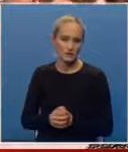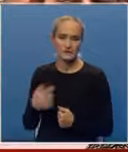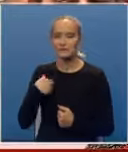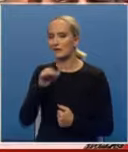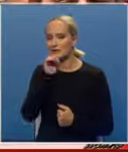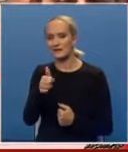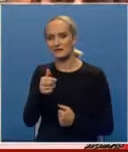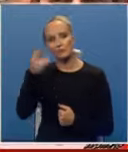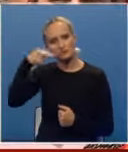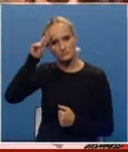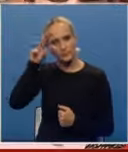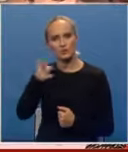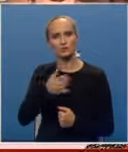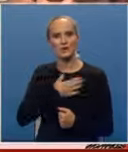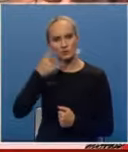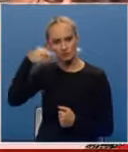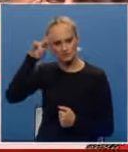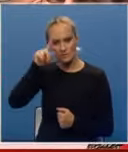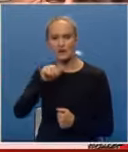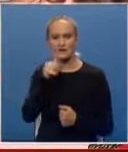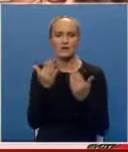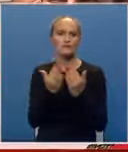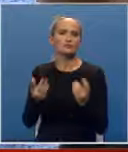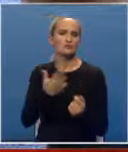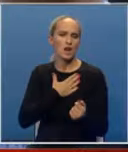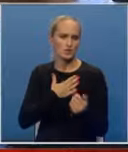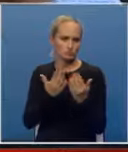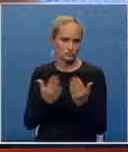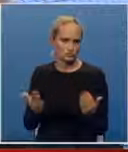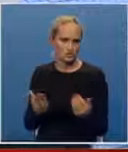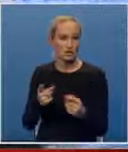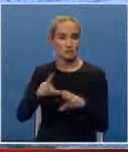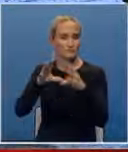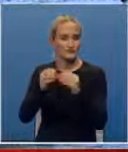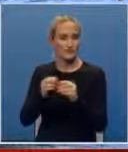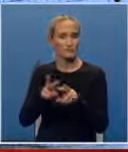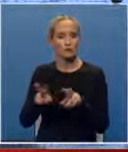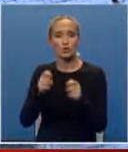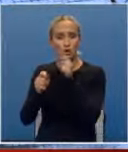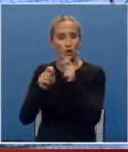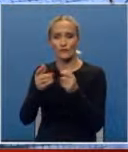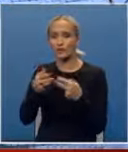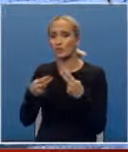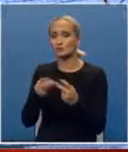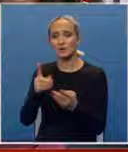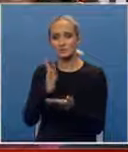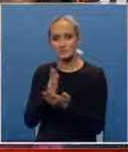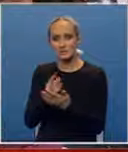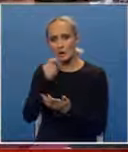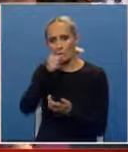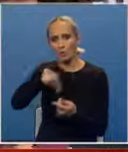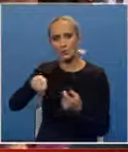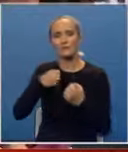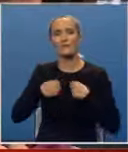damo spomenik, to je naš spomenik, ne damo muzej, to je naš muzej. I dok po svemu sudeći dogovora uskoro neće biti. Građani